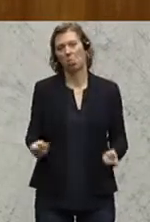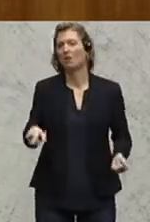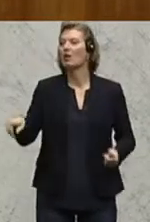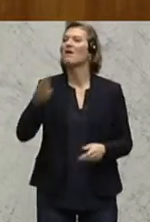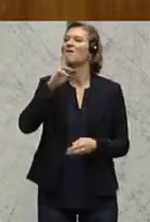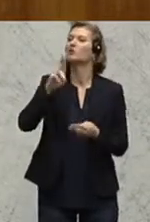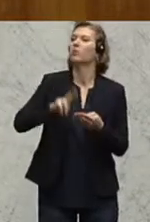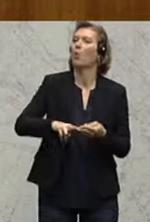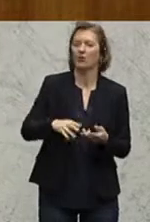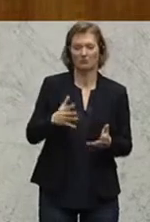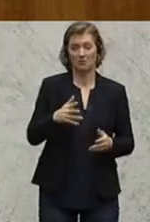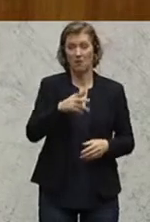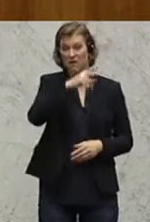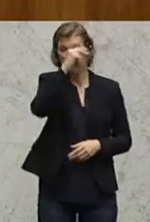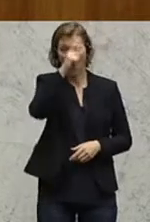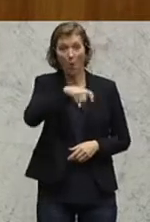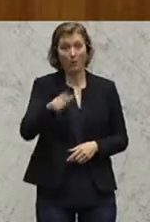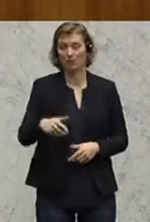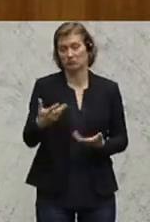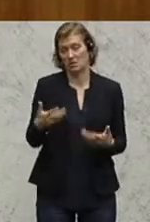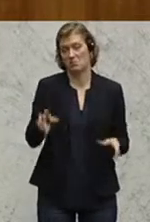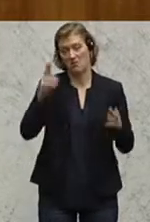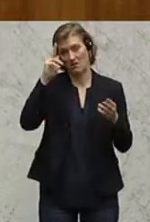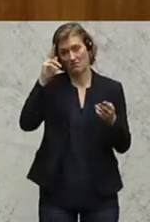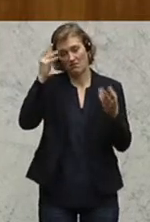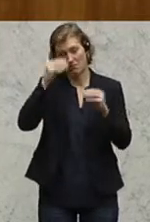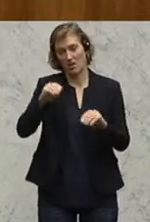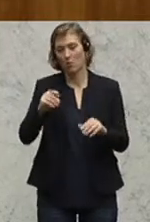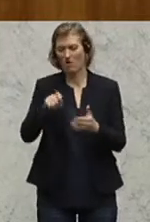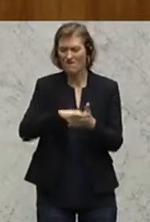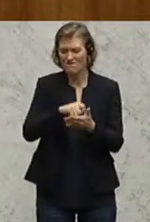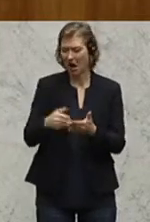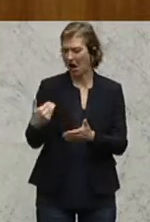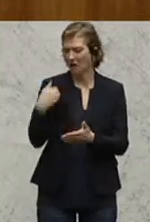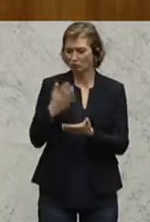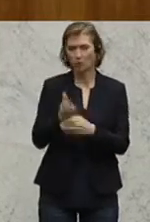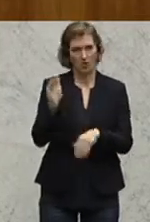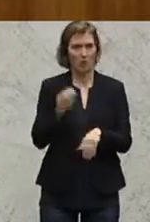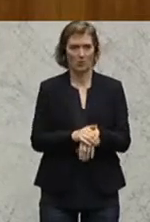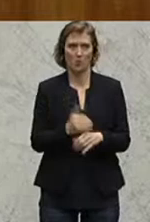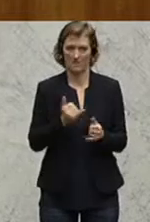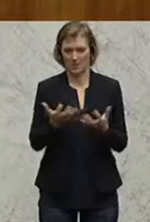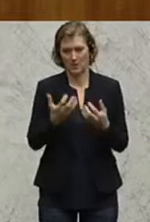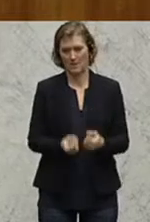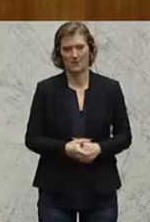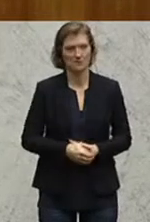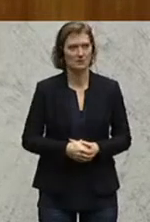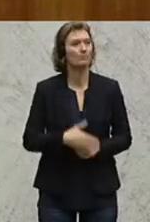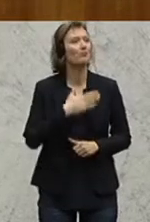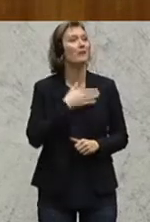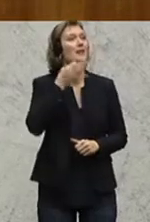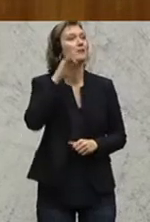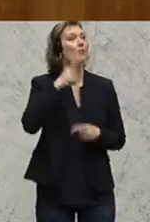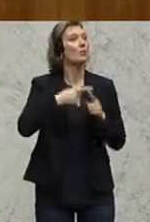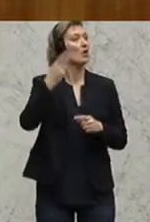Versprechungen und schon gar nicht die Bevölkerung. Sie merken es ja auch an den Wahlresultaten der letzten Wahlen. Ja, meine Damen und Herren, ich